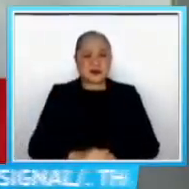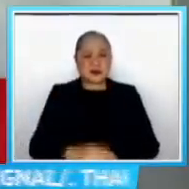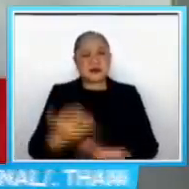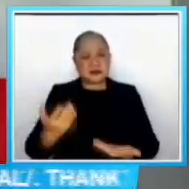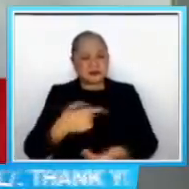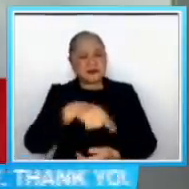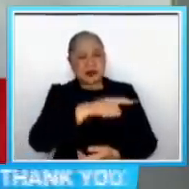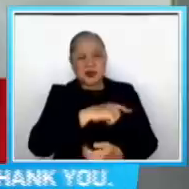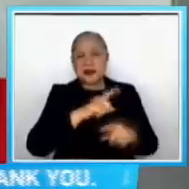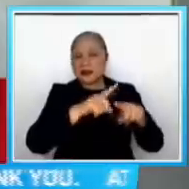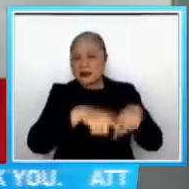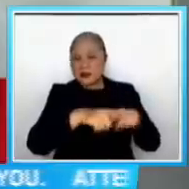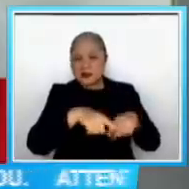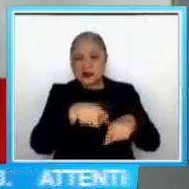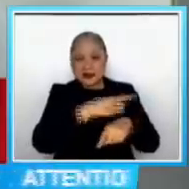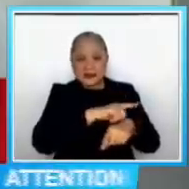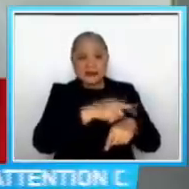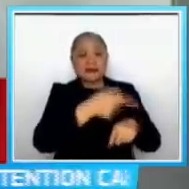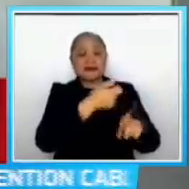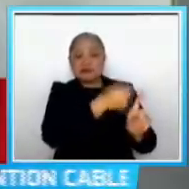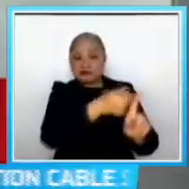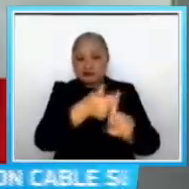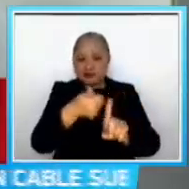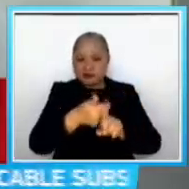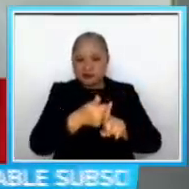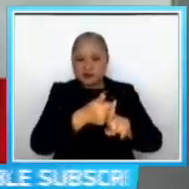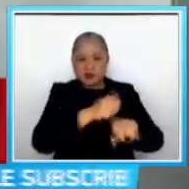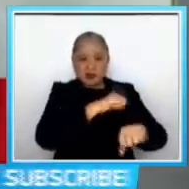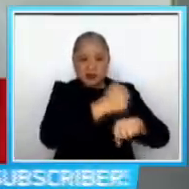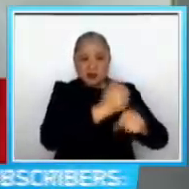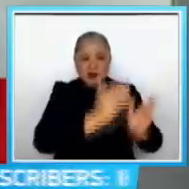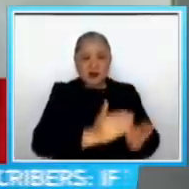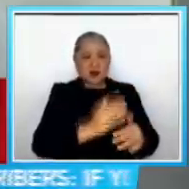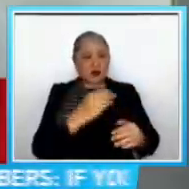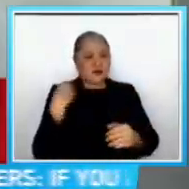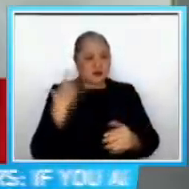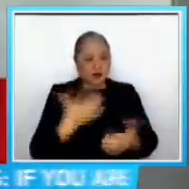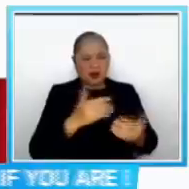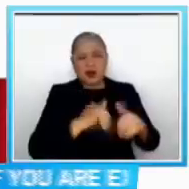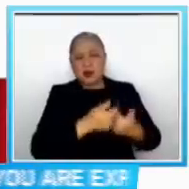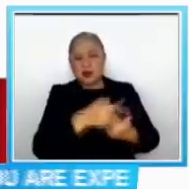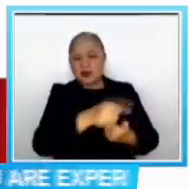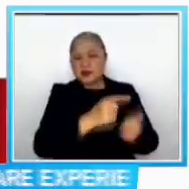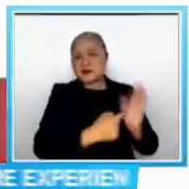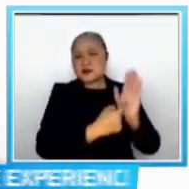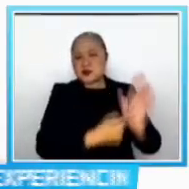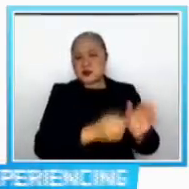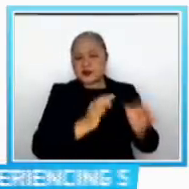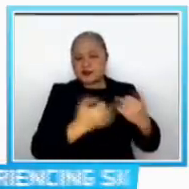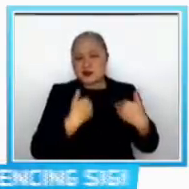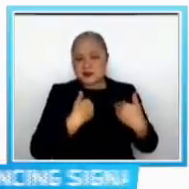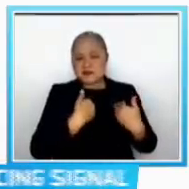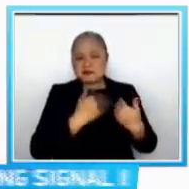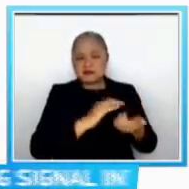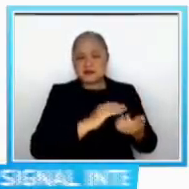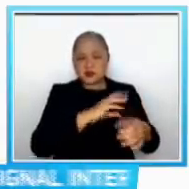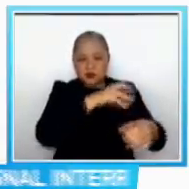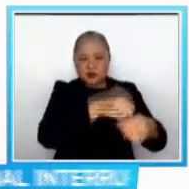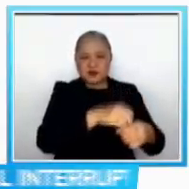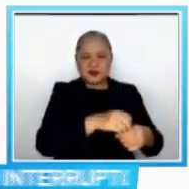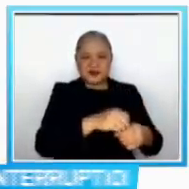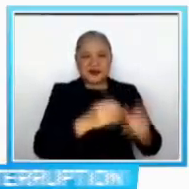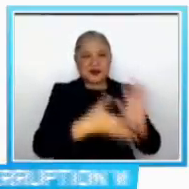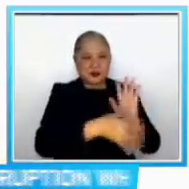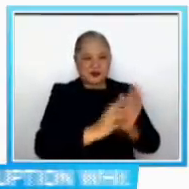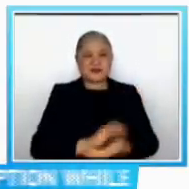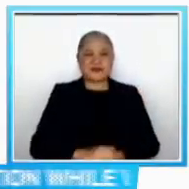depend on the appointee and how the appointee comports themselves once they're in office Ang Legal Network for Truthful